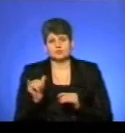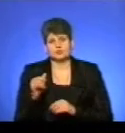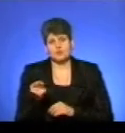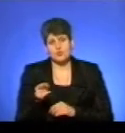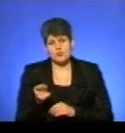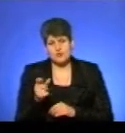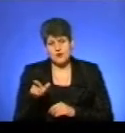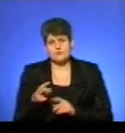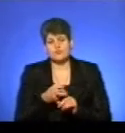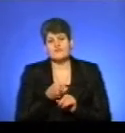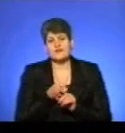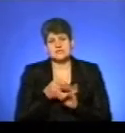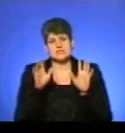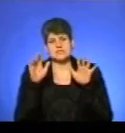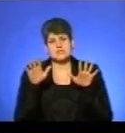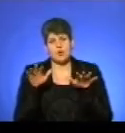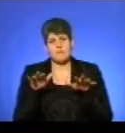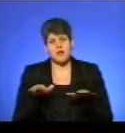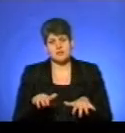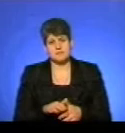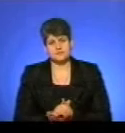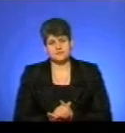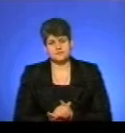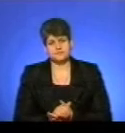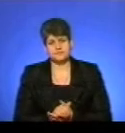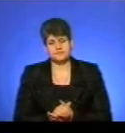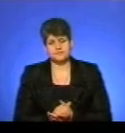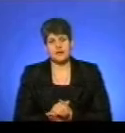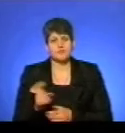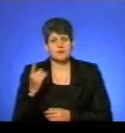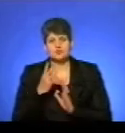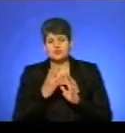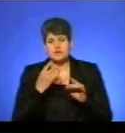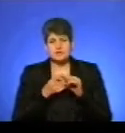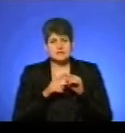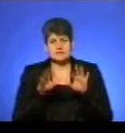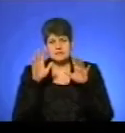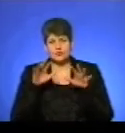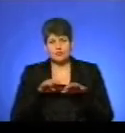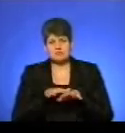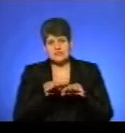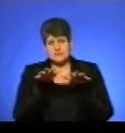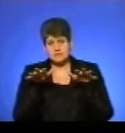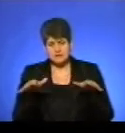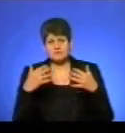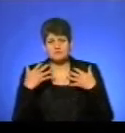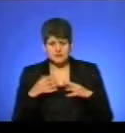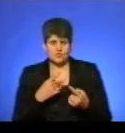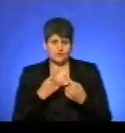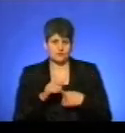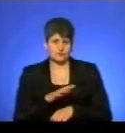пов'язані саме зі снігопадами? Ну, в першу чергу, це, звичайно, снігові замети. Ми вже про них говорили.